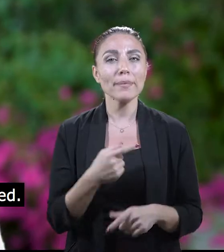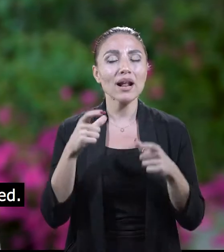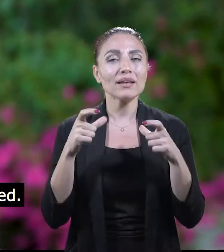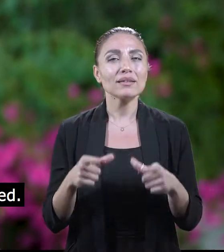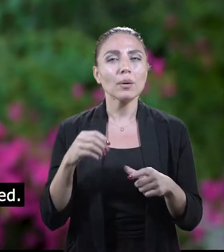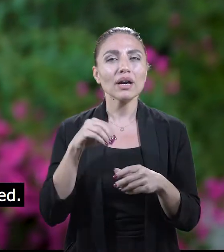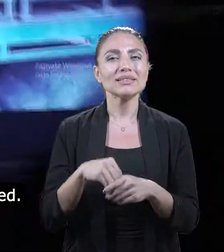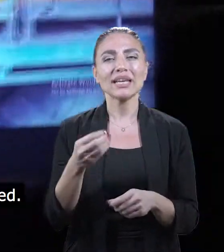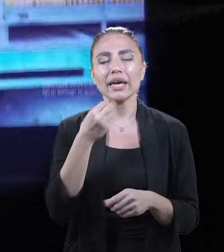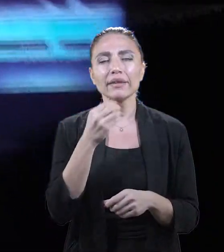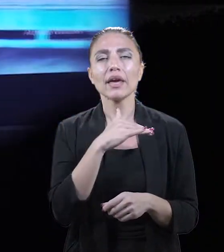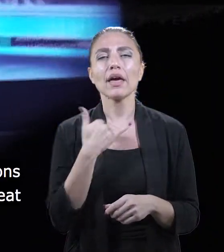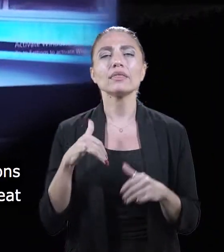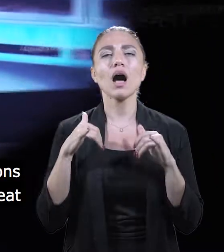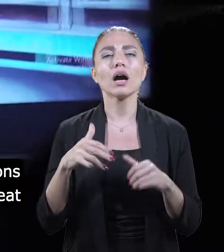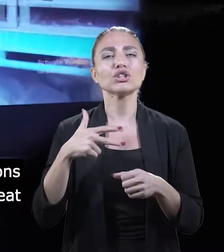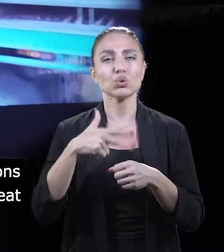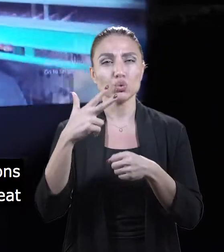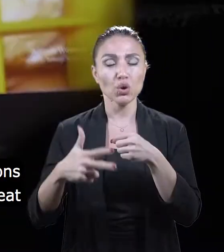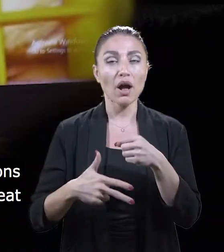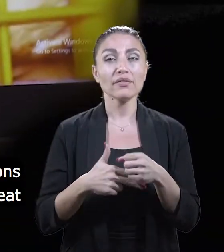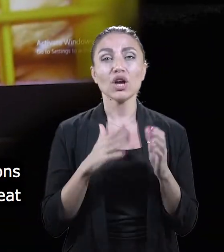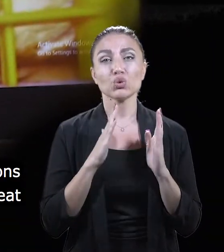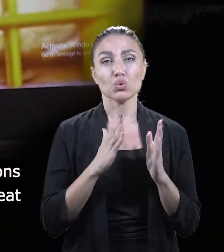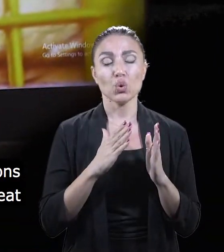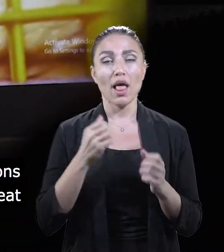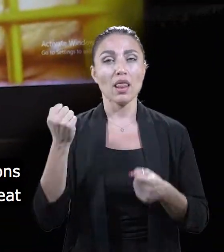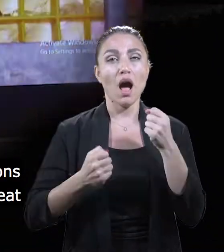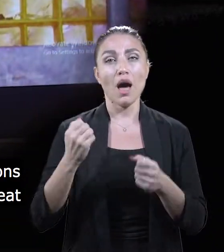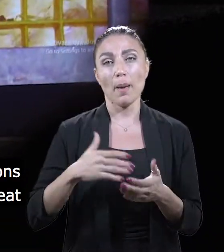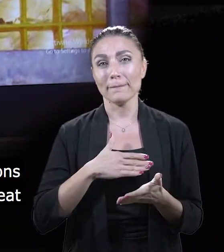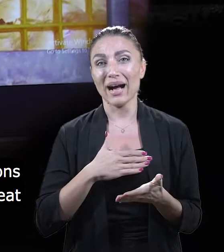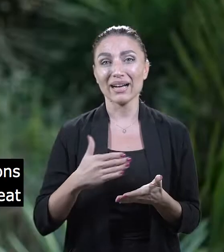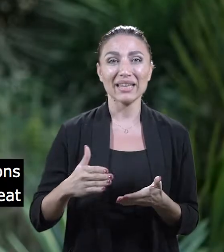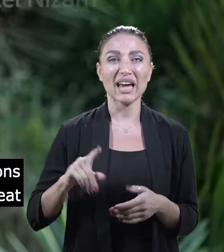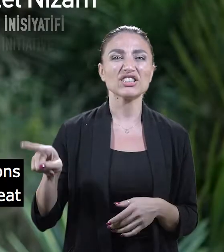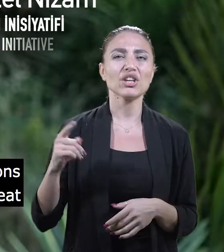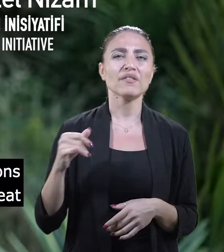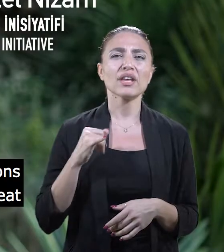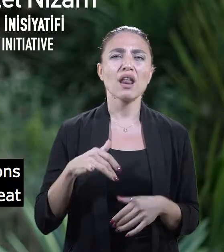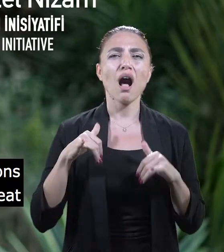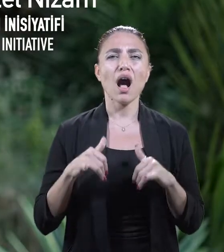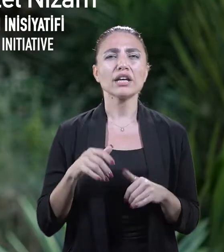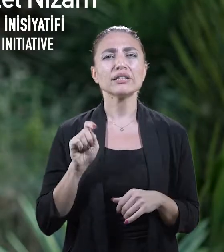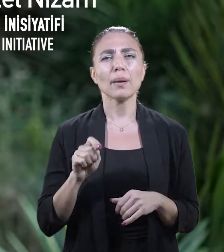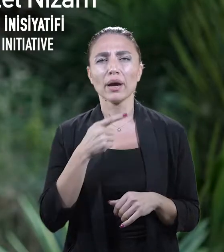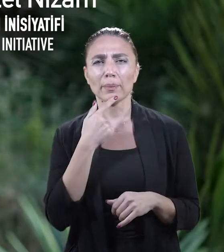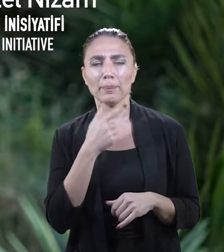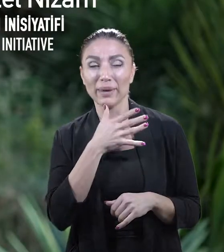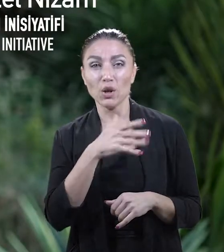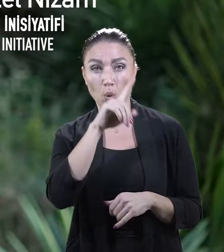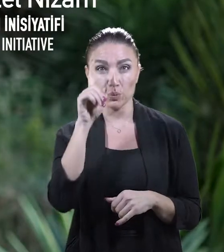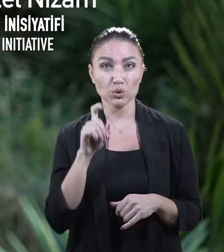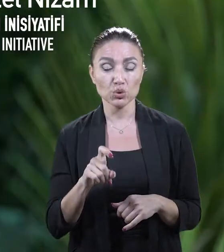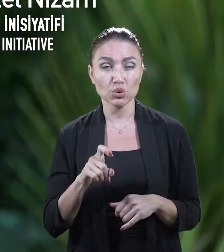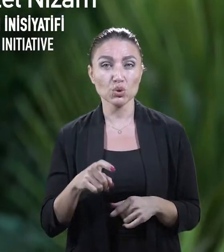normalleştirebiliyor. Tabağınızda bir öğünde yediğiniz etin 3 hafta sürekli araba kullandığınız miktardaki kadar karbon